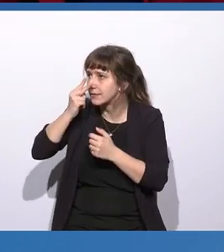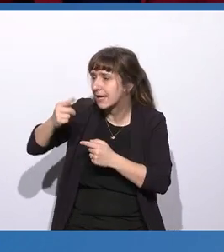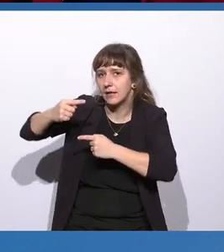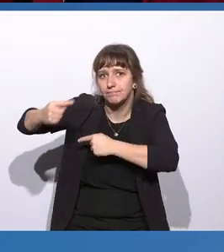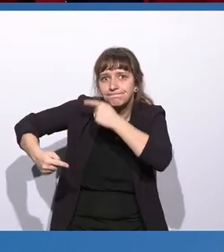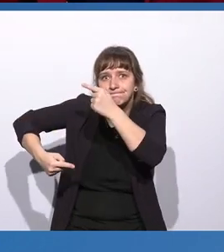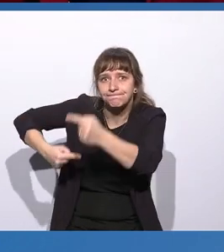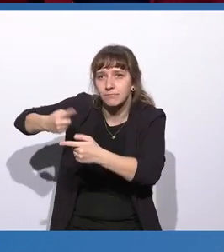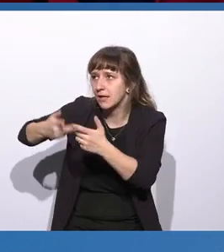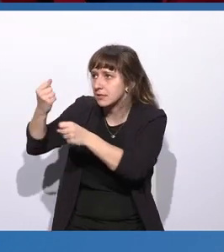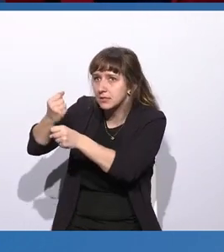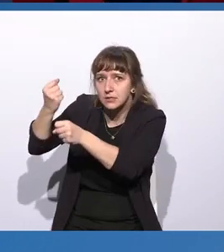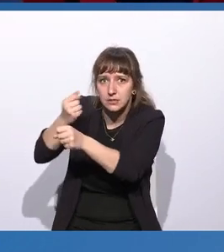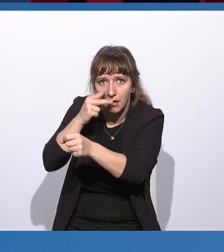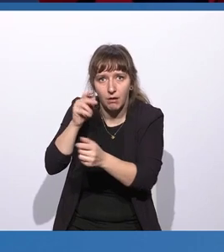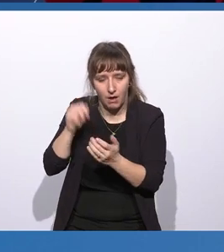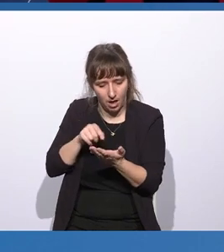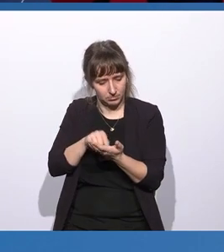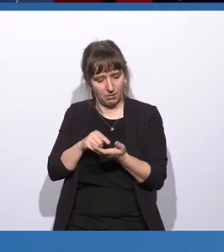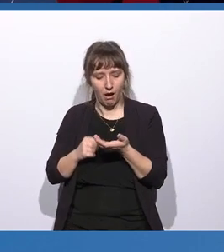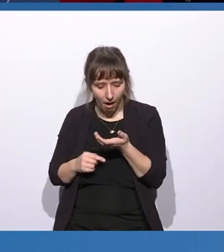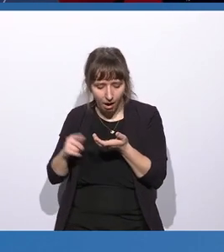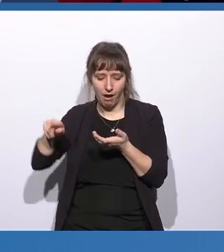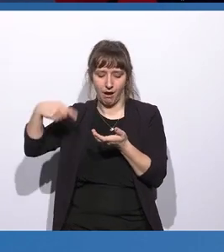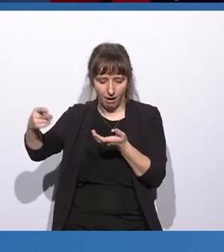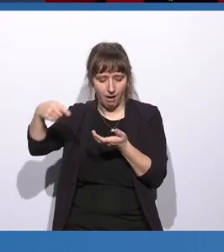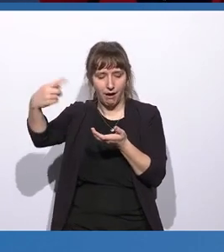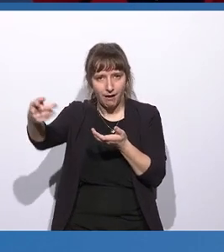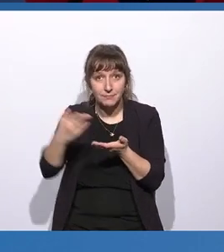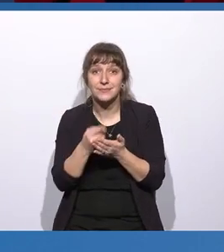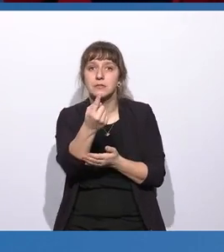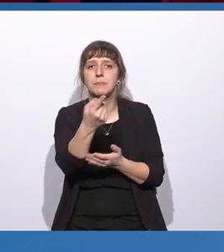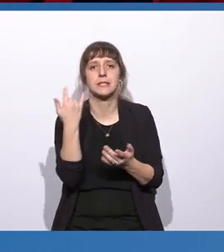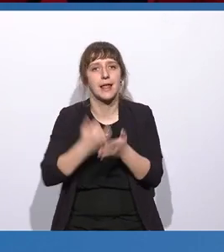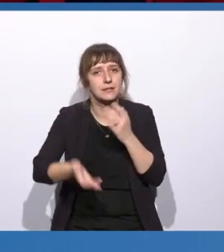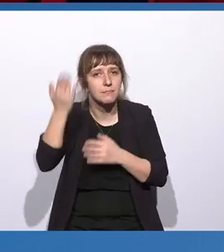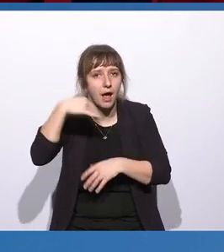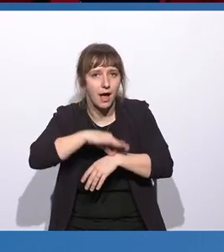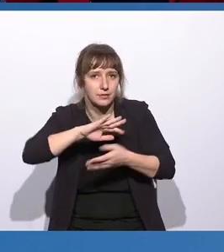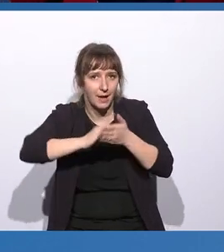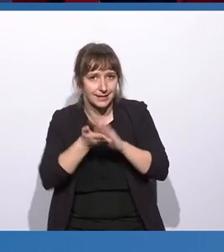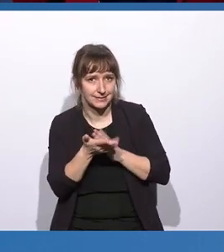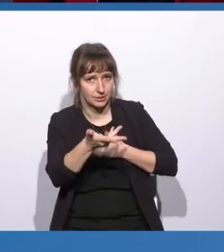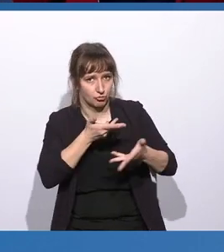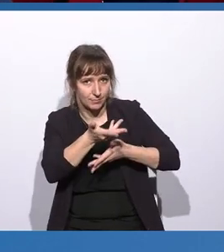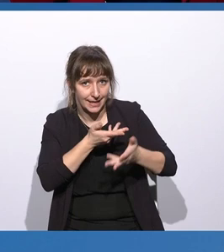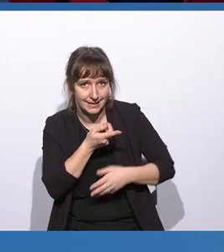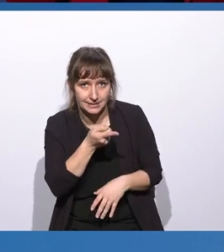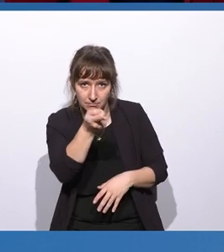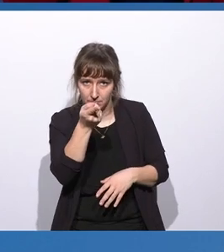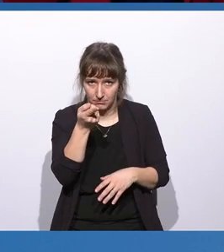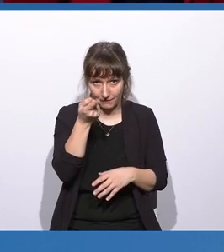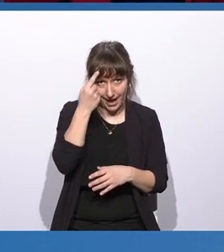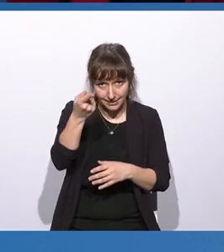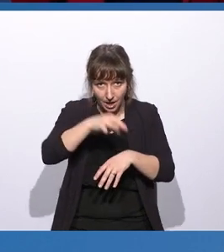Denken Sie einmal an Ihr letztes Gespräch in einer Arztpraxis zurück. Wissen Sie immer, was die Ärztinnen und Ärzte da über Sie